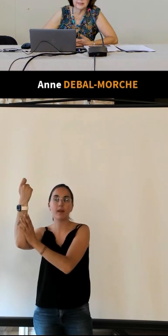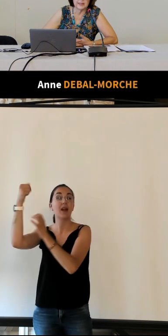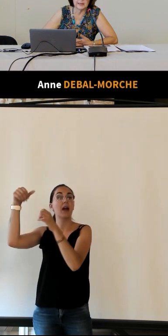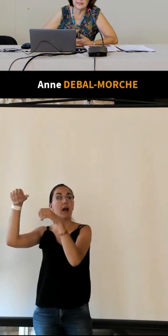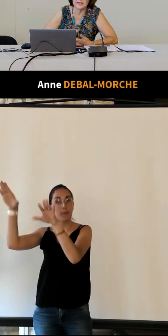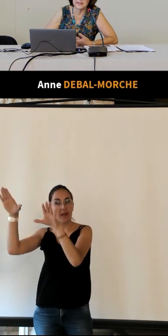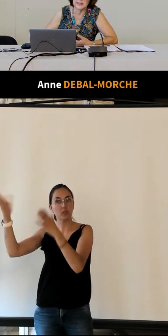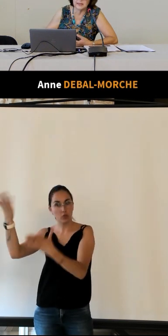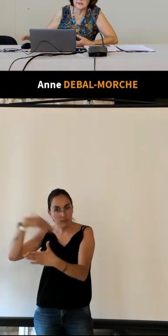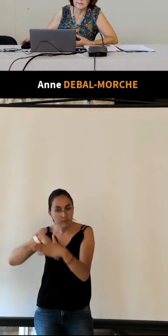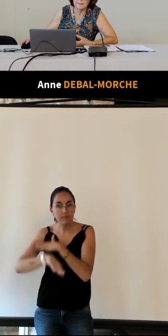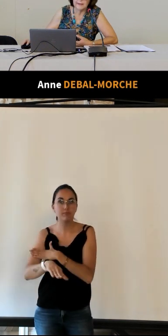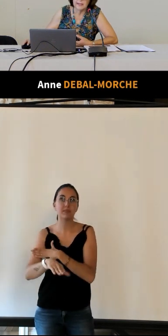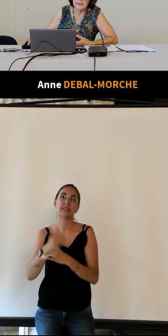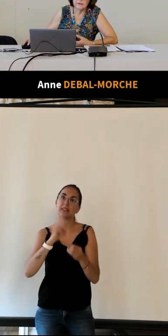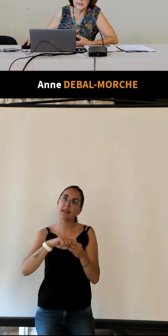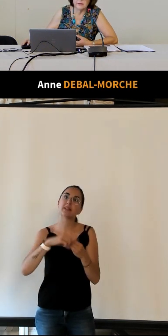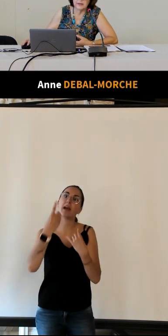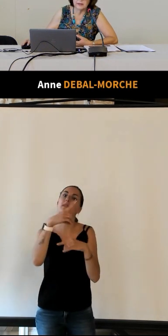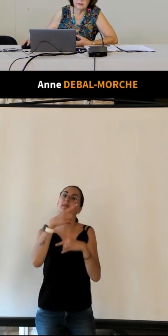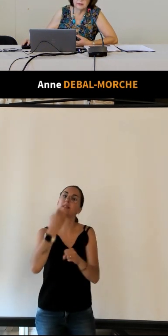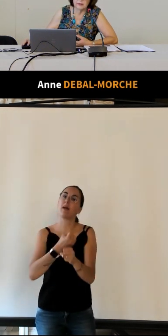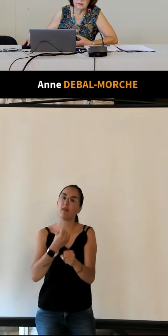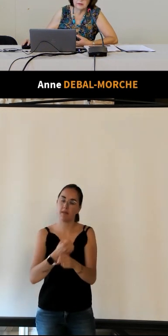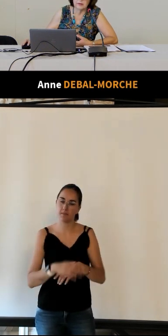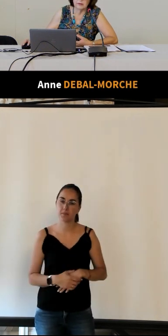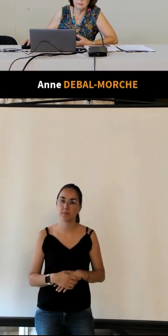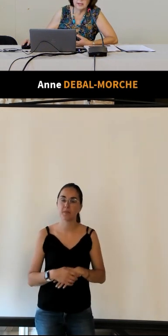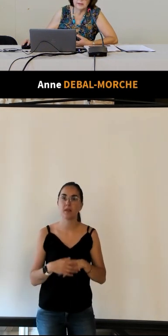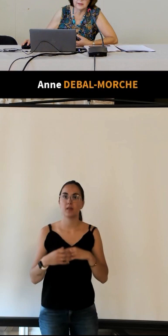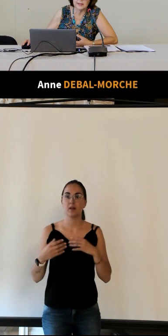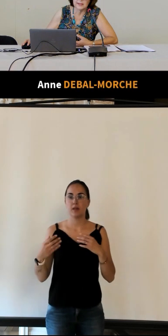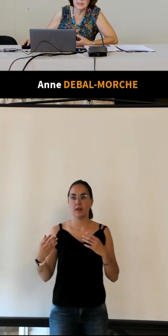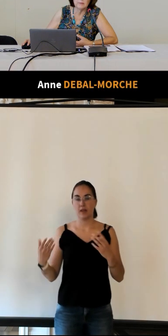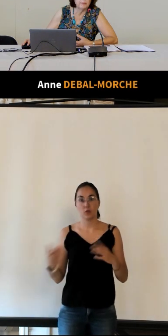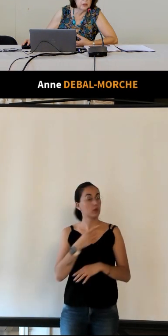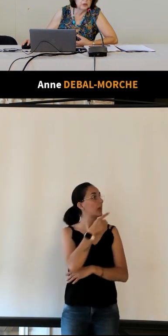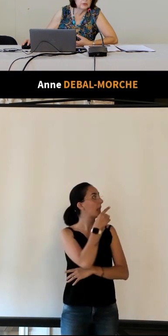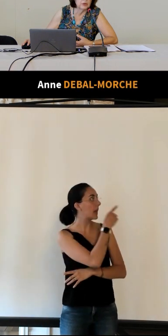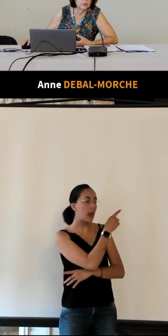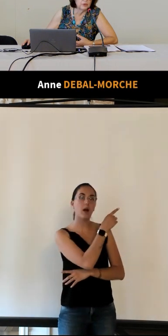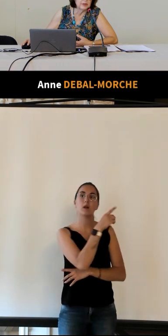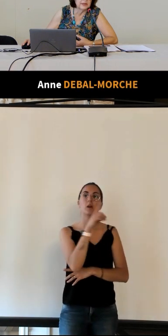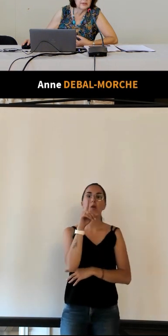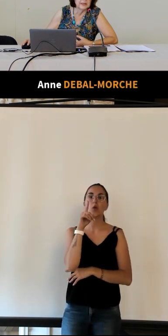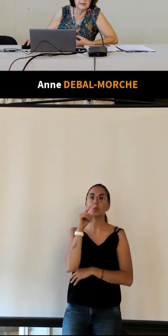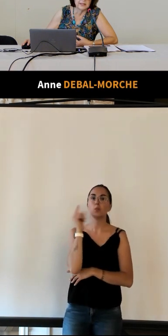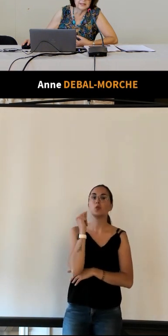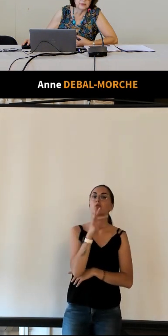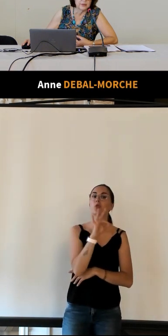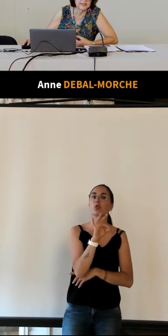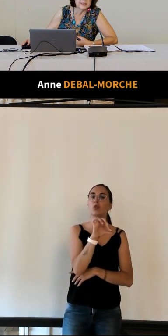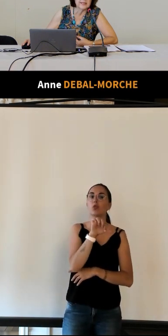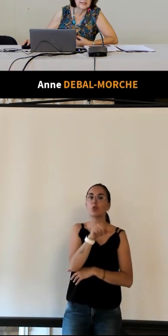mais travaillées donc avec le syndicat d'initiatives et vous avez représenté ici